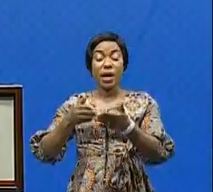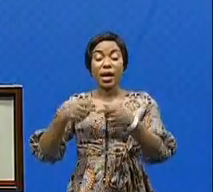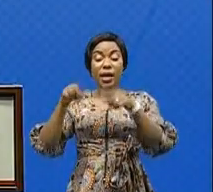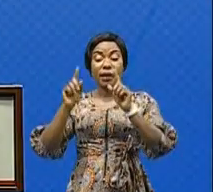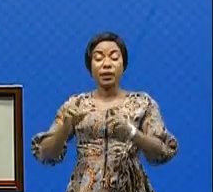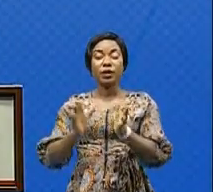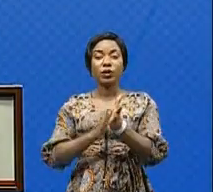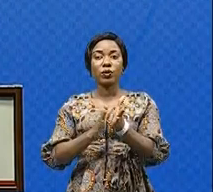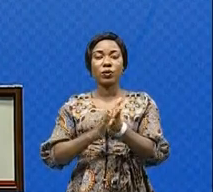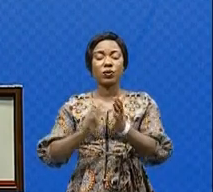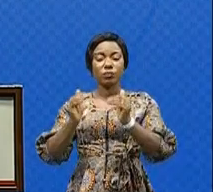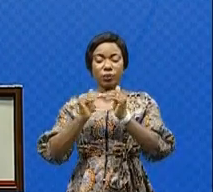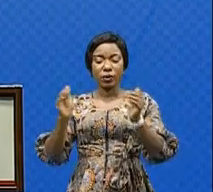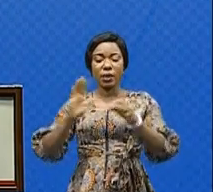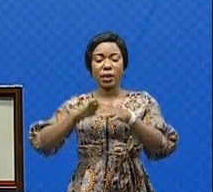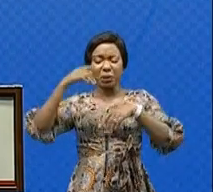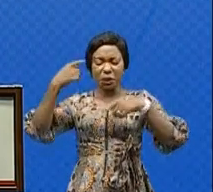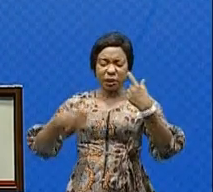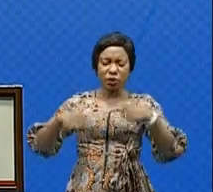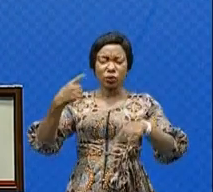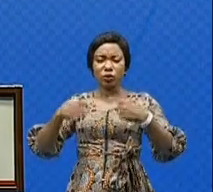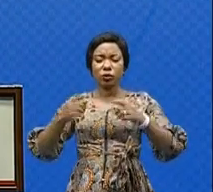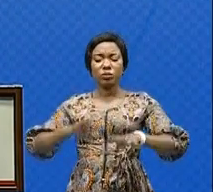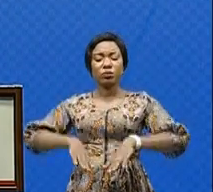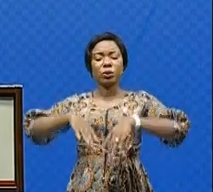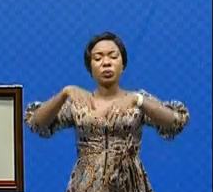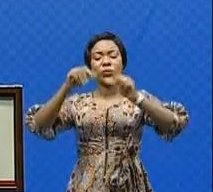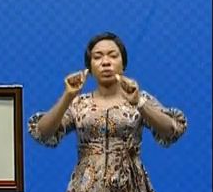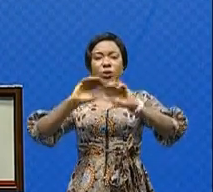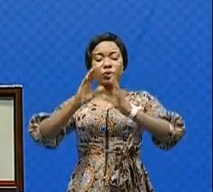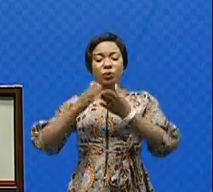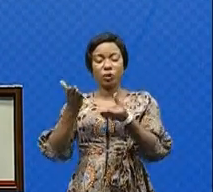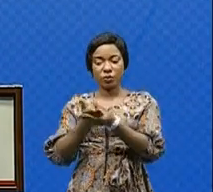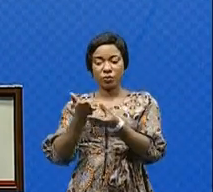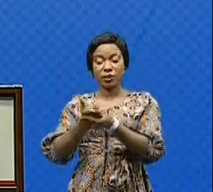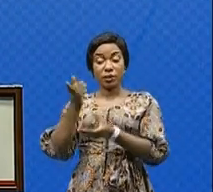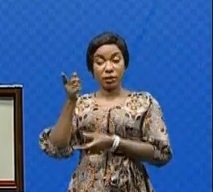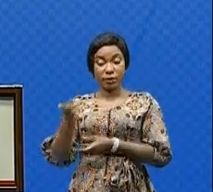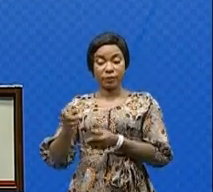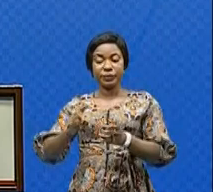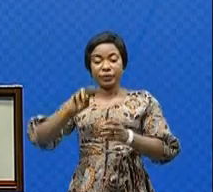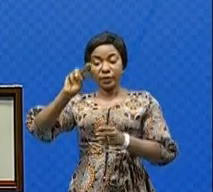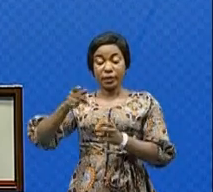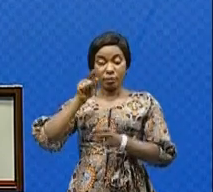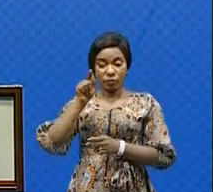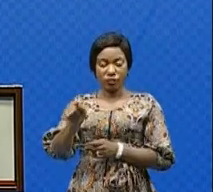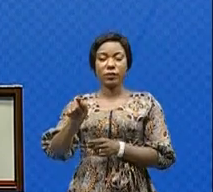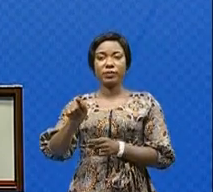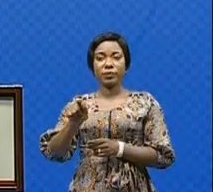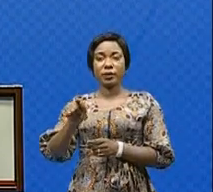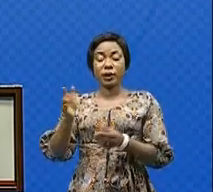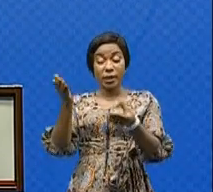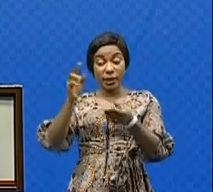Après débat et délibération, le Conseil a adopté ces dossiers. Deuxième point, deuxième